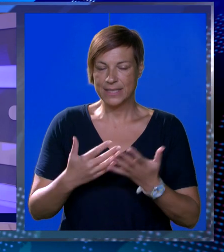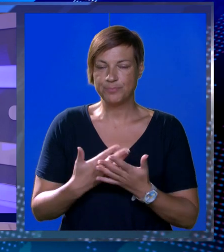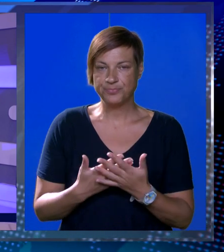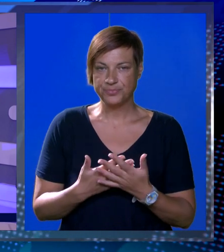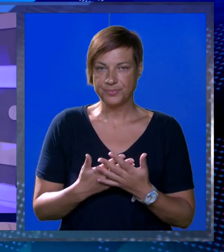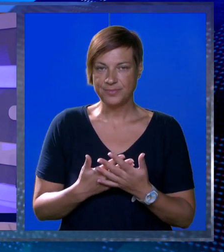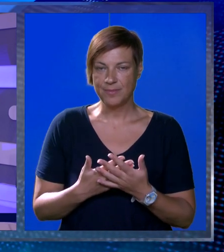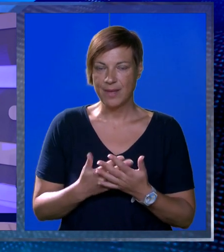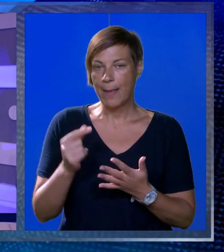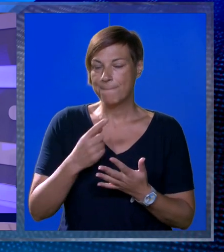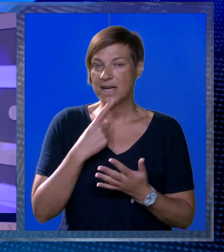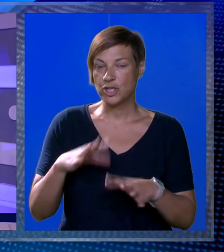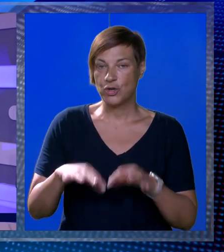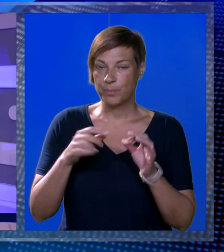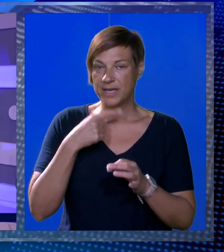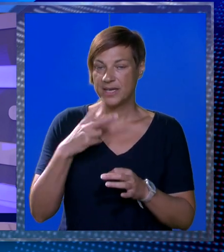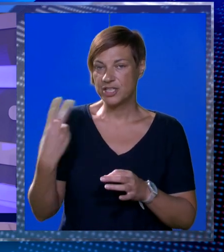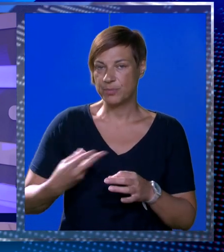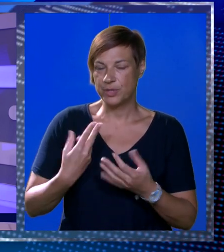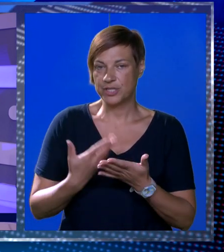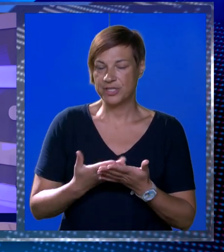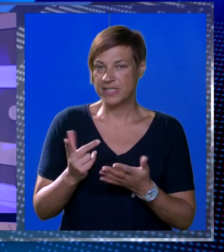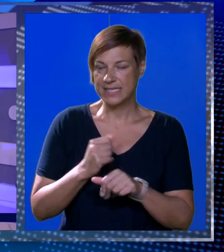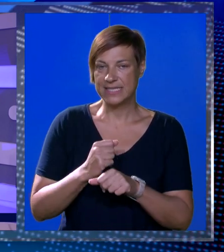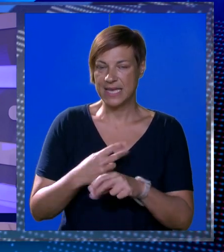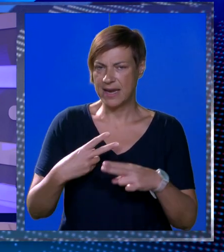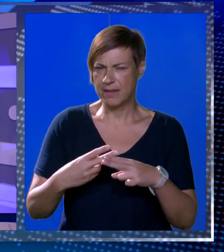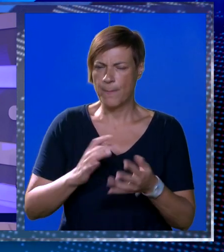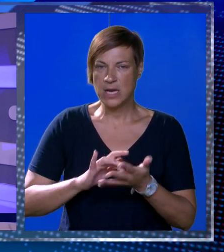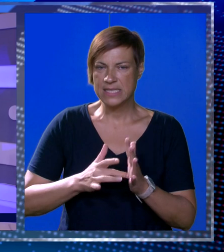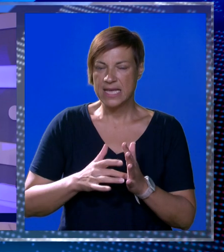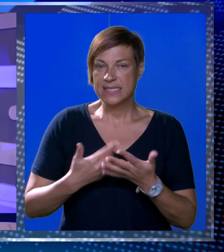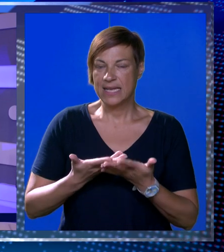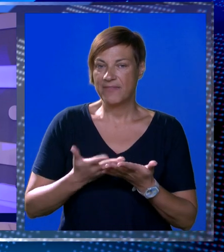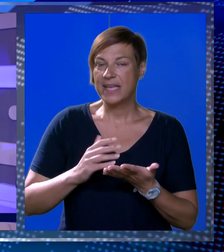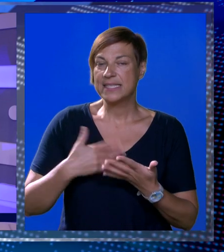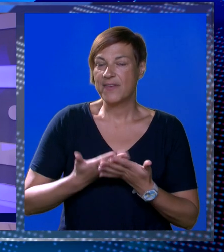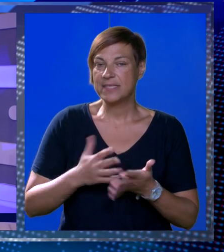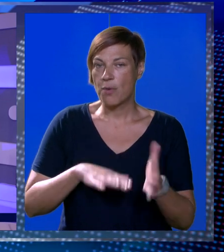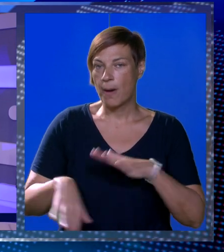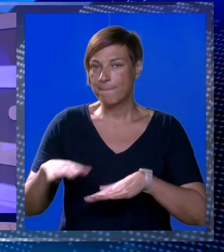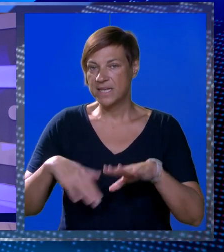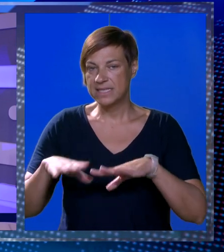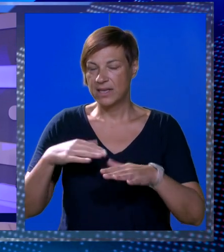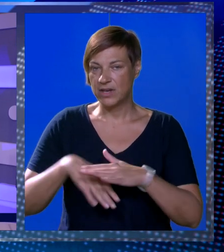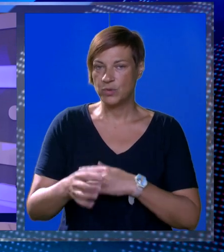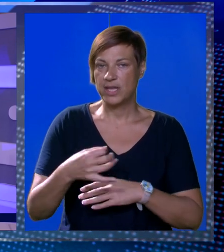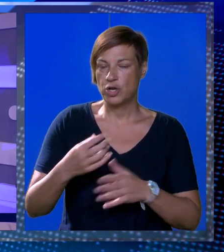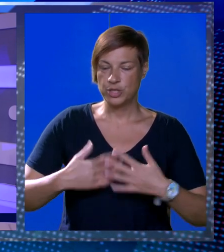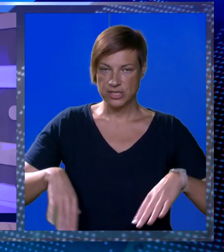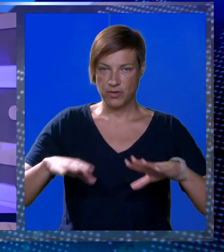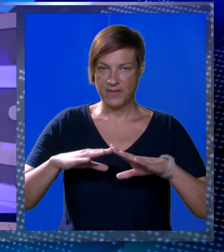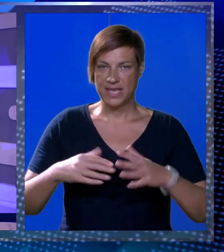vijeća Vlaha Mozare. Malo tko bira riječi prozivaju se za neradi bolesne ambicije a sve to zbog preslagivanja unutar